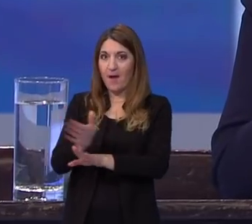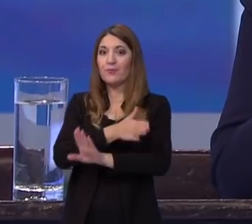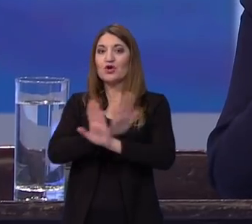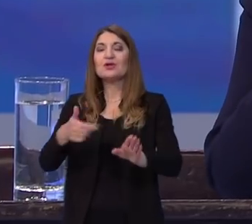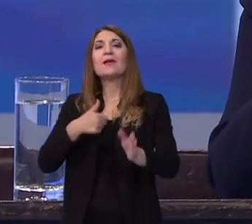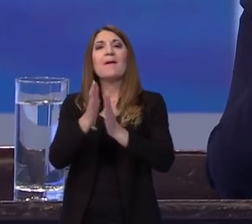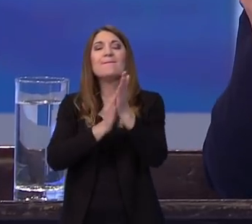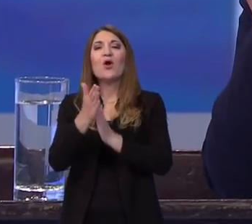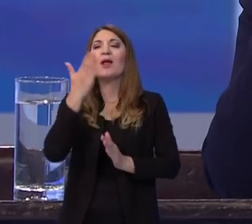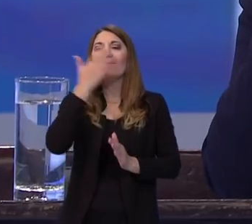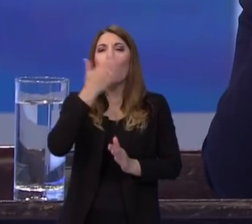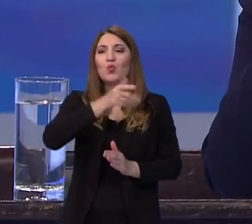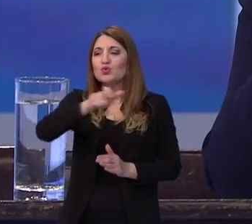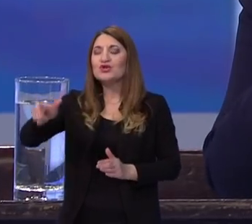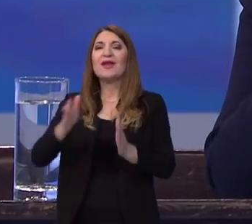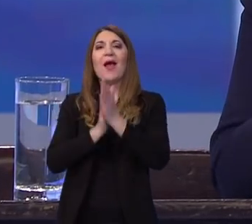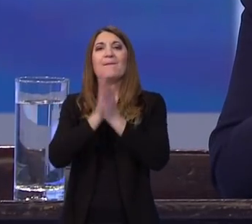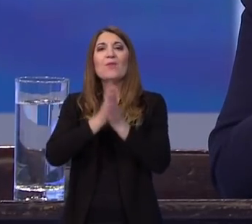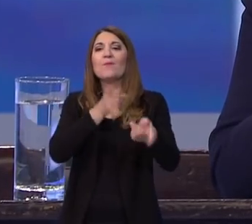učenike, učitelje,